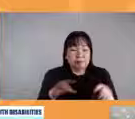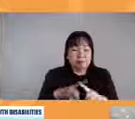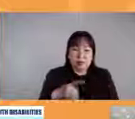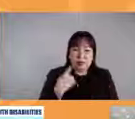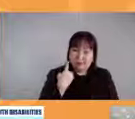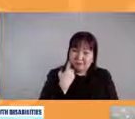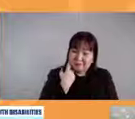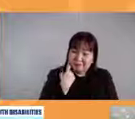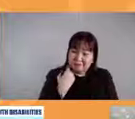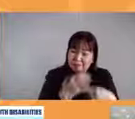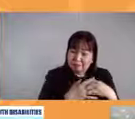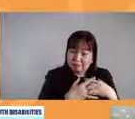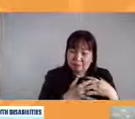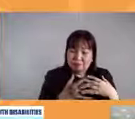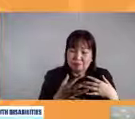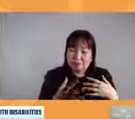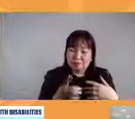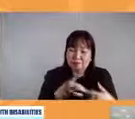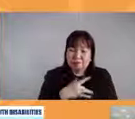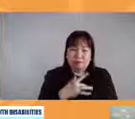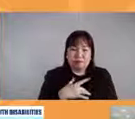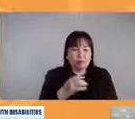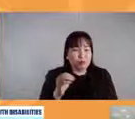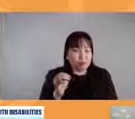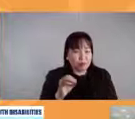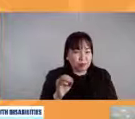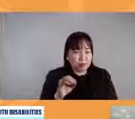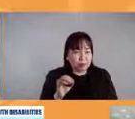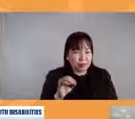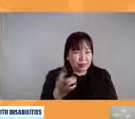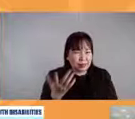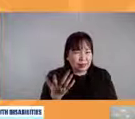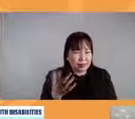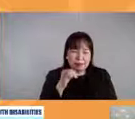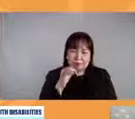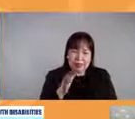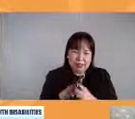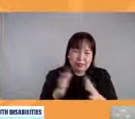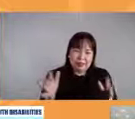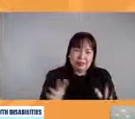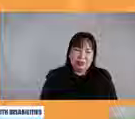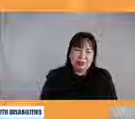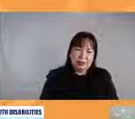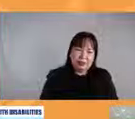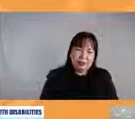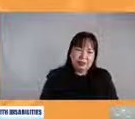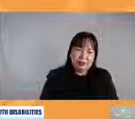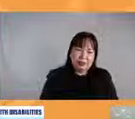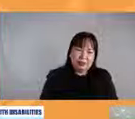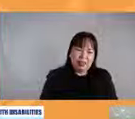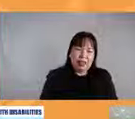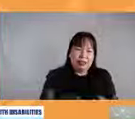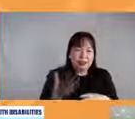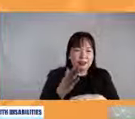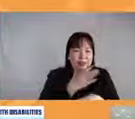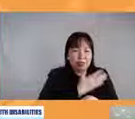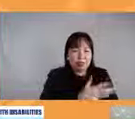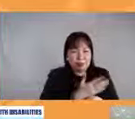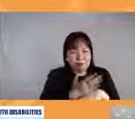parang bumabalik tayo sa parang nag de-deteriorate